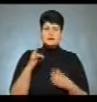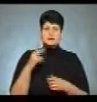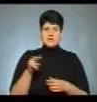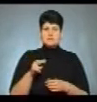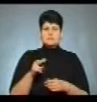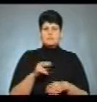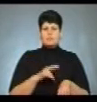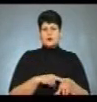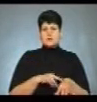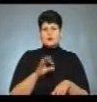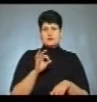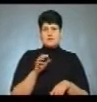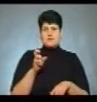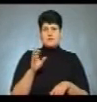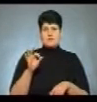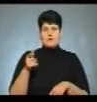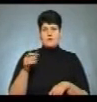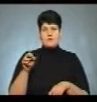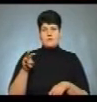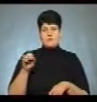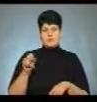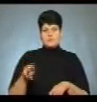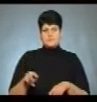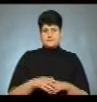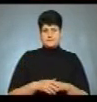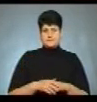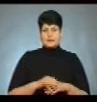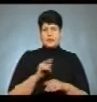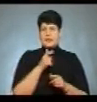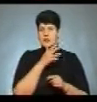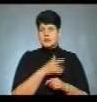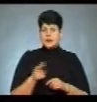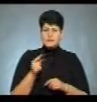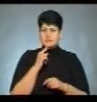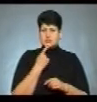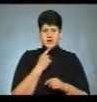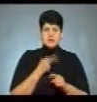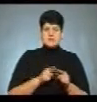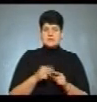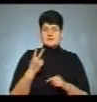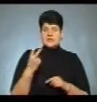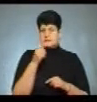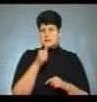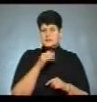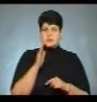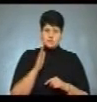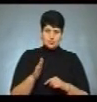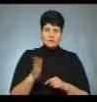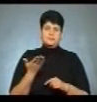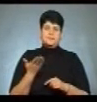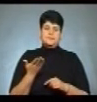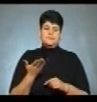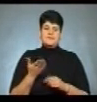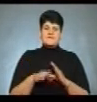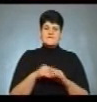Олександр Богомол. Термін важкий. Цих два місяця буде відбуватися